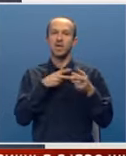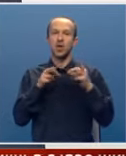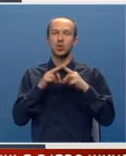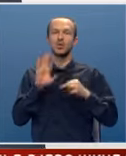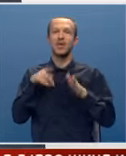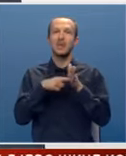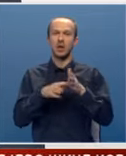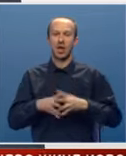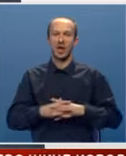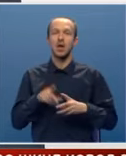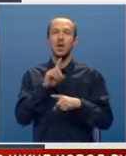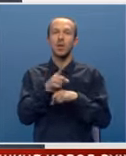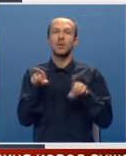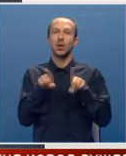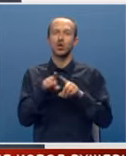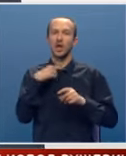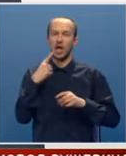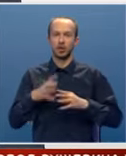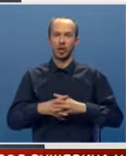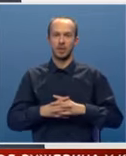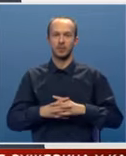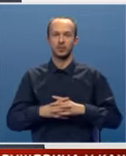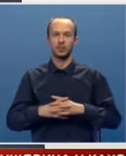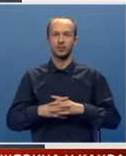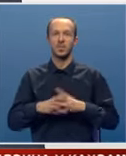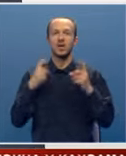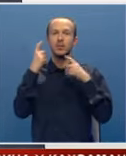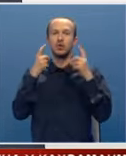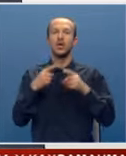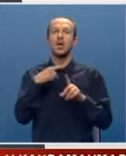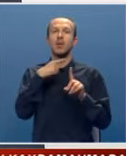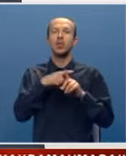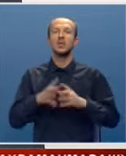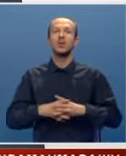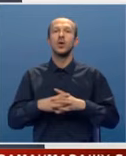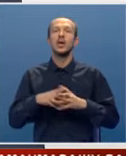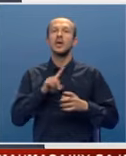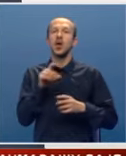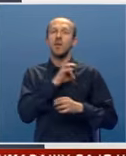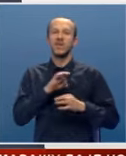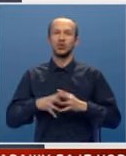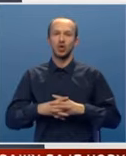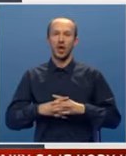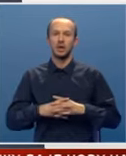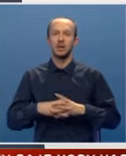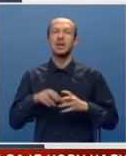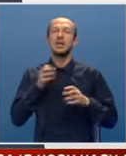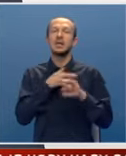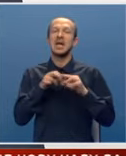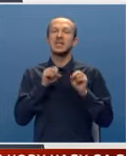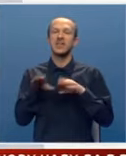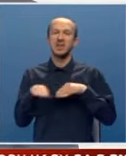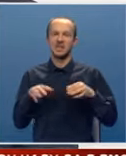ove prijedloge. Moram da tako da kažem da mišljenja pozitivno-legativno nije obavezujuće za savjet